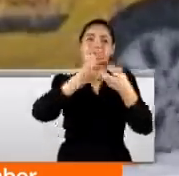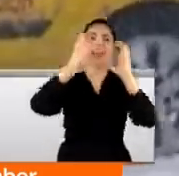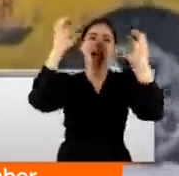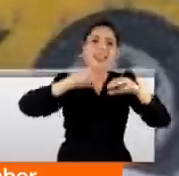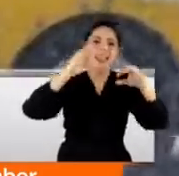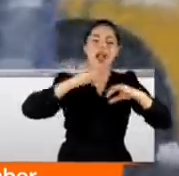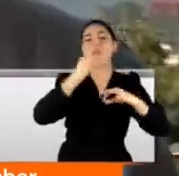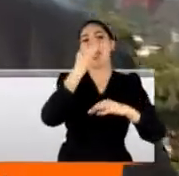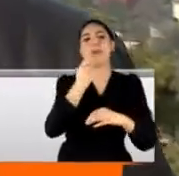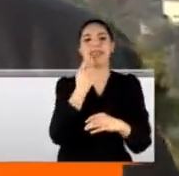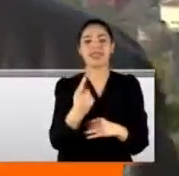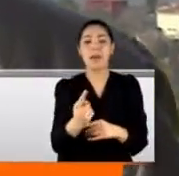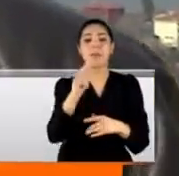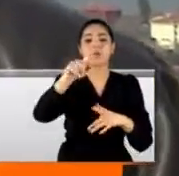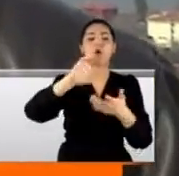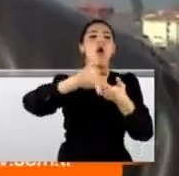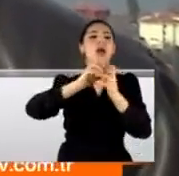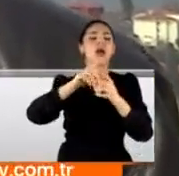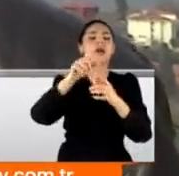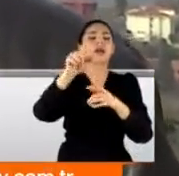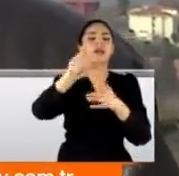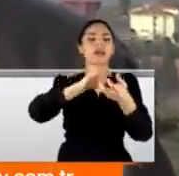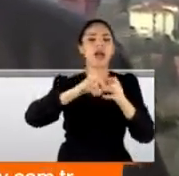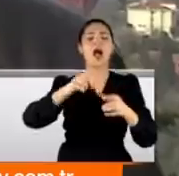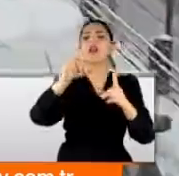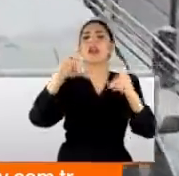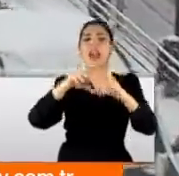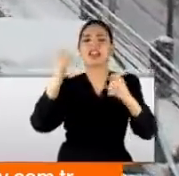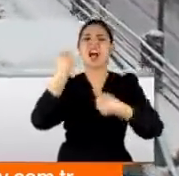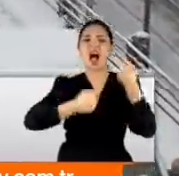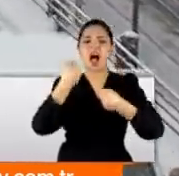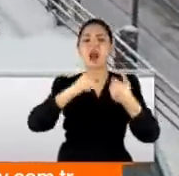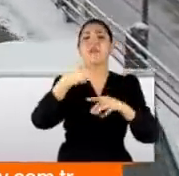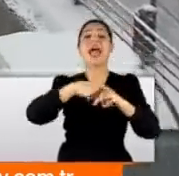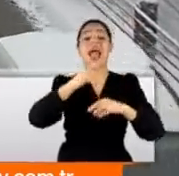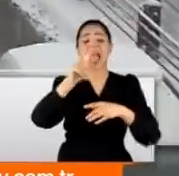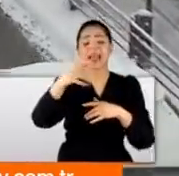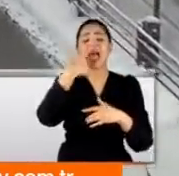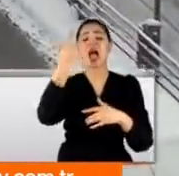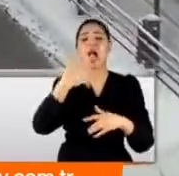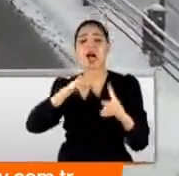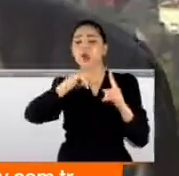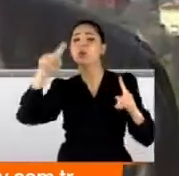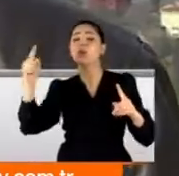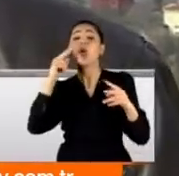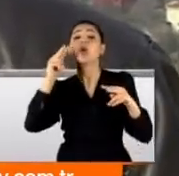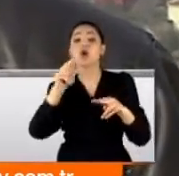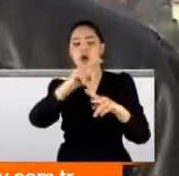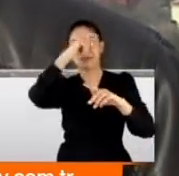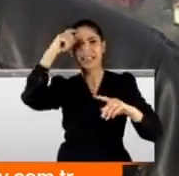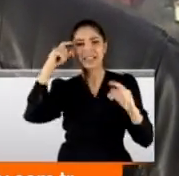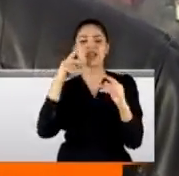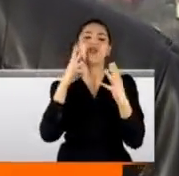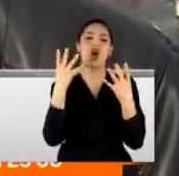yağışının habercisi. Kar lastiklerinin, zincirlerinin yanlarında bulunmaları gerekiyor. Ege ve Akdeniz uzun zamandır görmediği sıcaklık